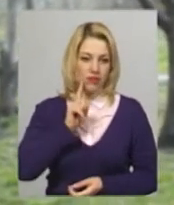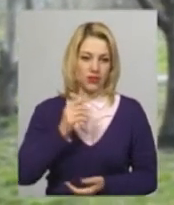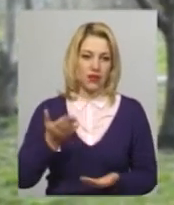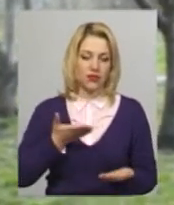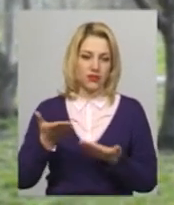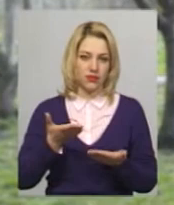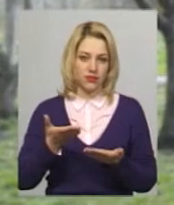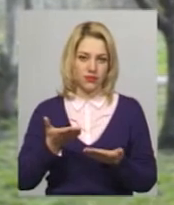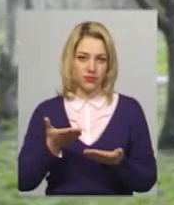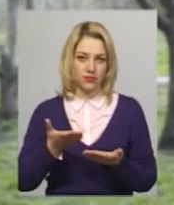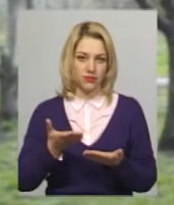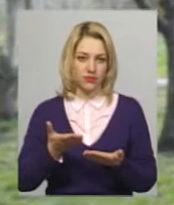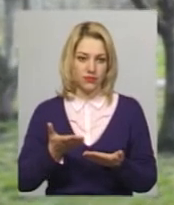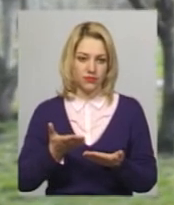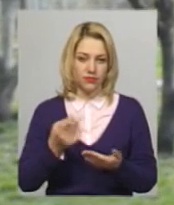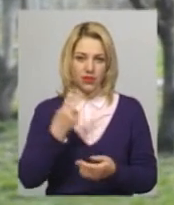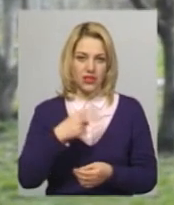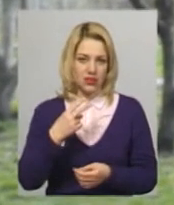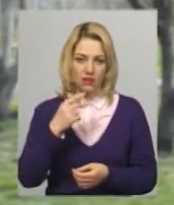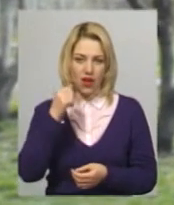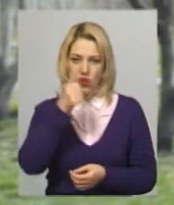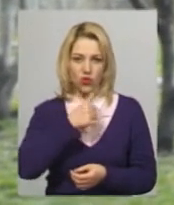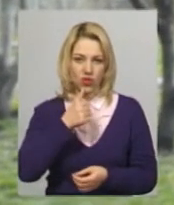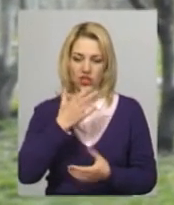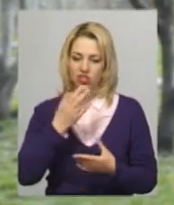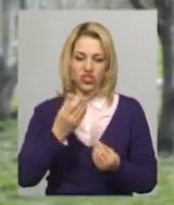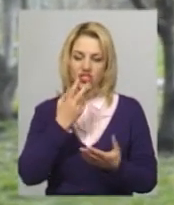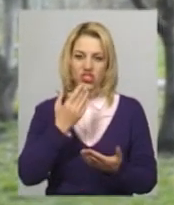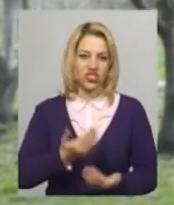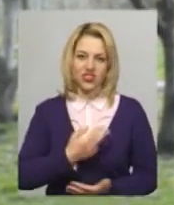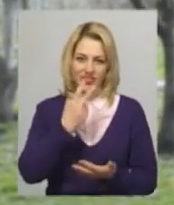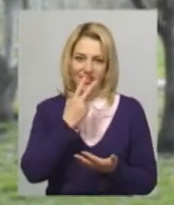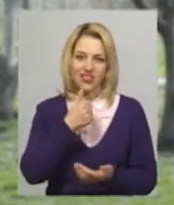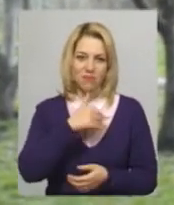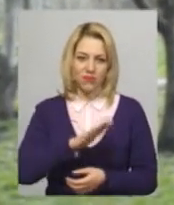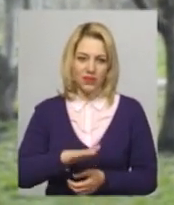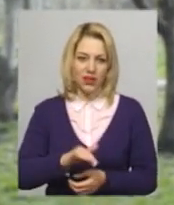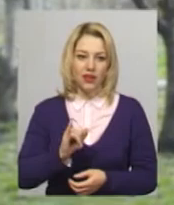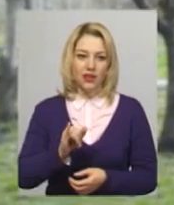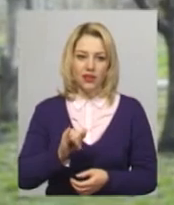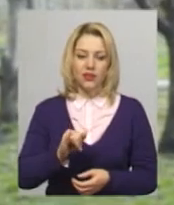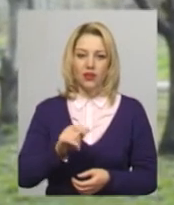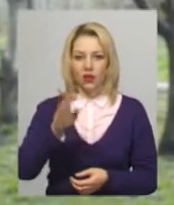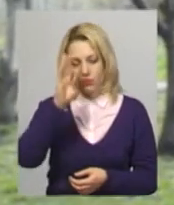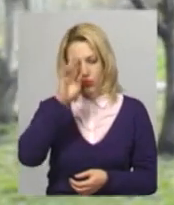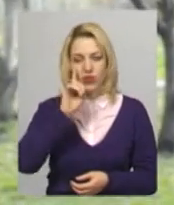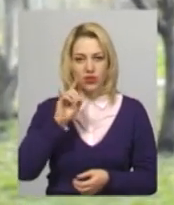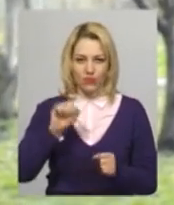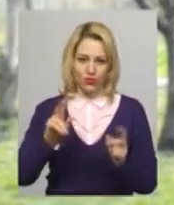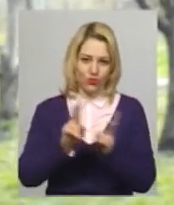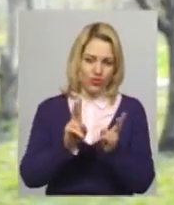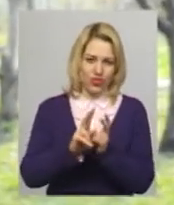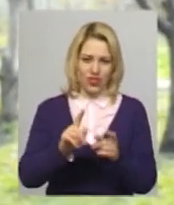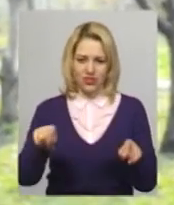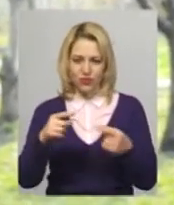22 років інше життя не бачив. От і хлопчина йому зустрічатися, створювати сім'ю,